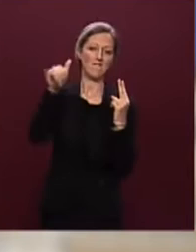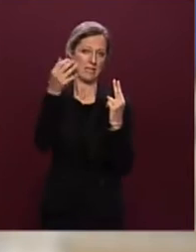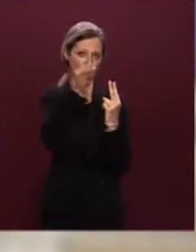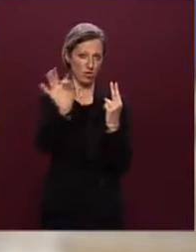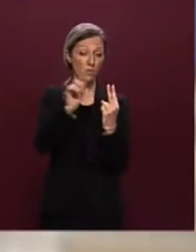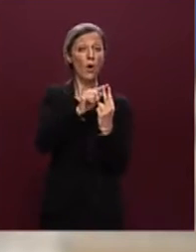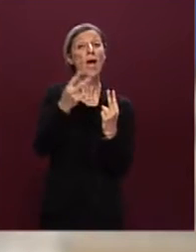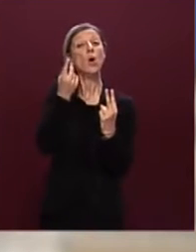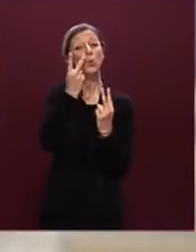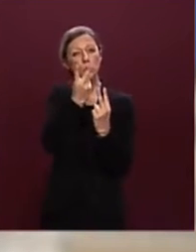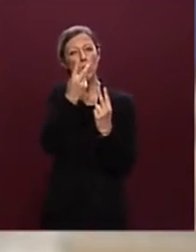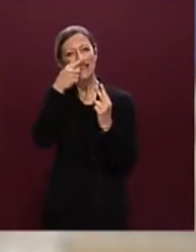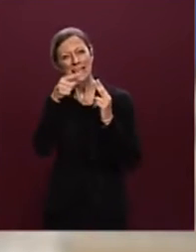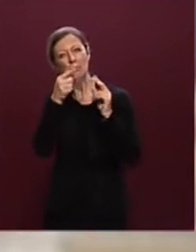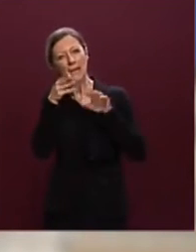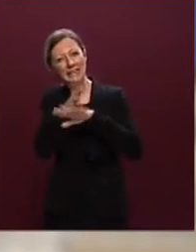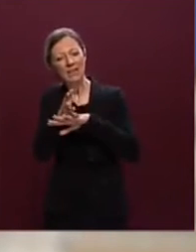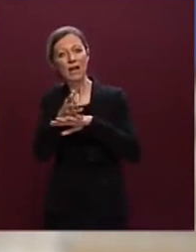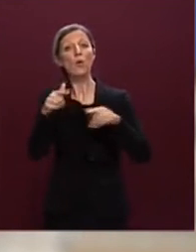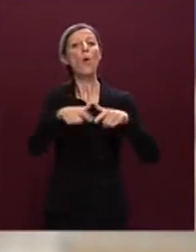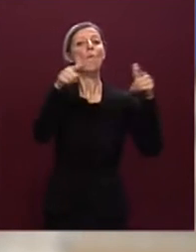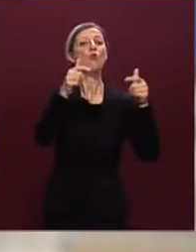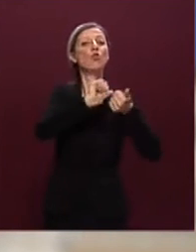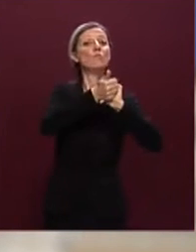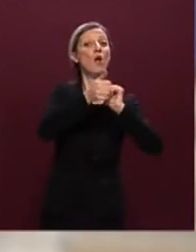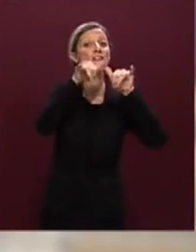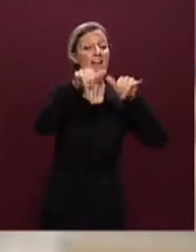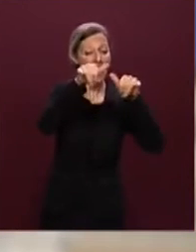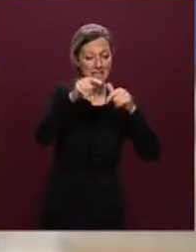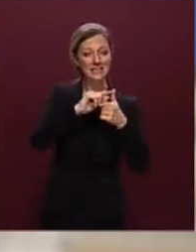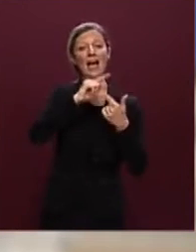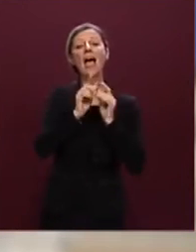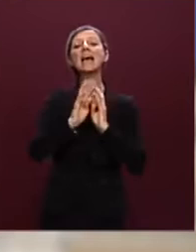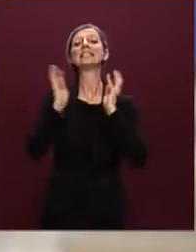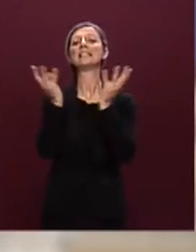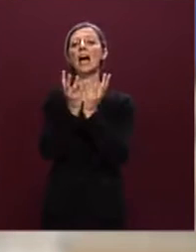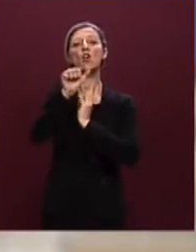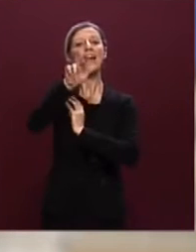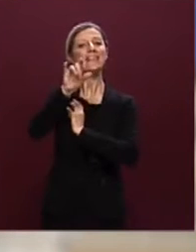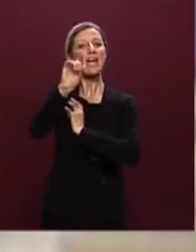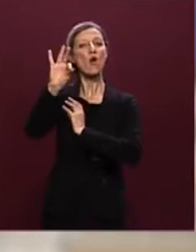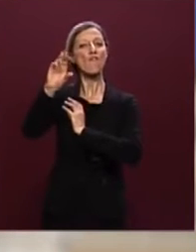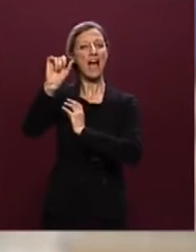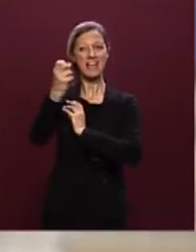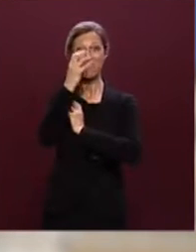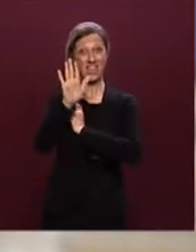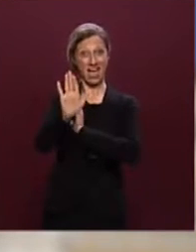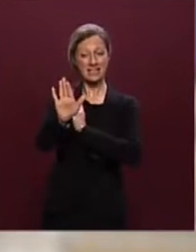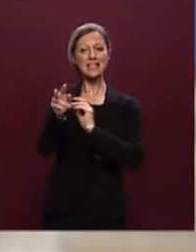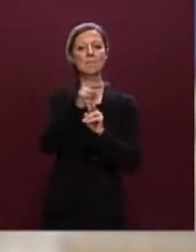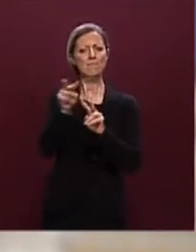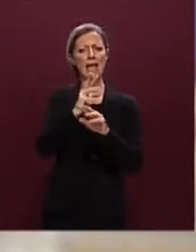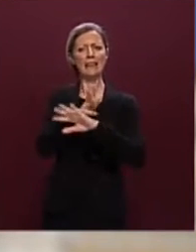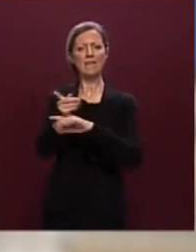due interventi specifici, il Bosco dello Sport di Venezia e lo Stadio Artemio Frianchi di Firenze, non c'era la